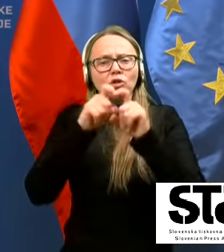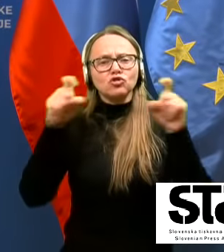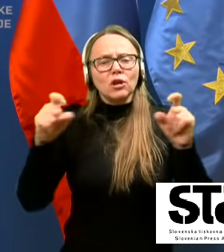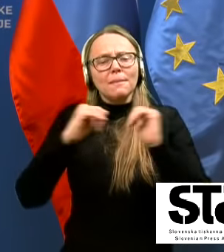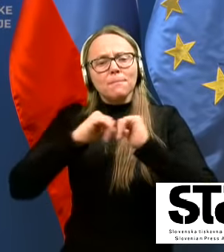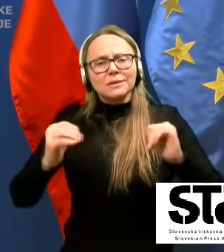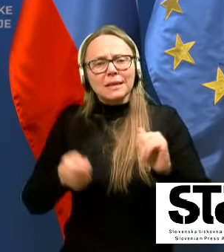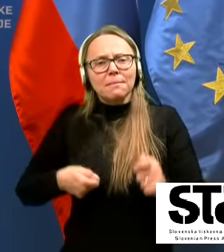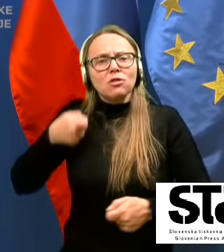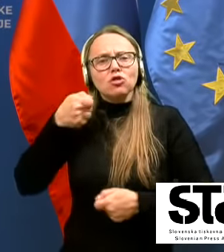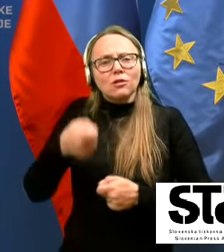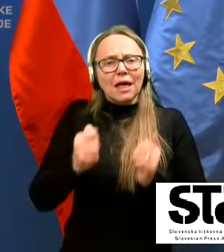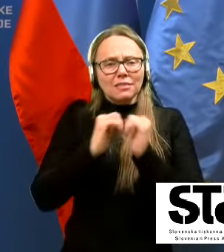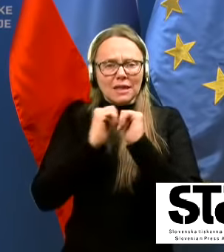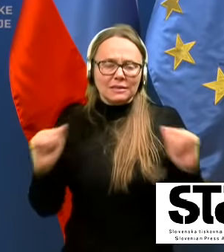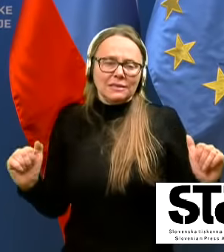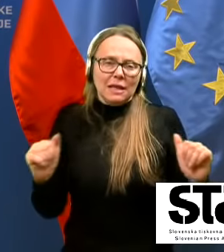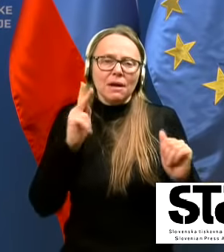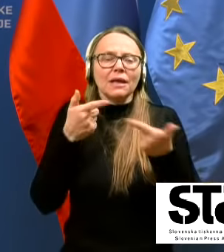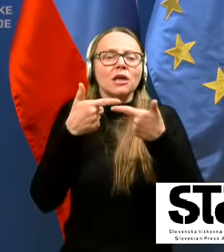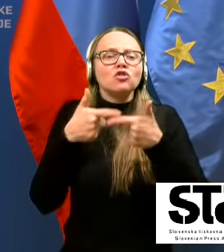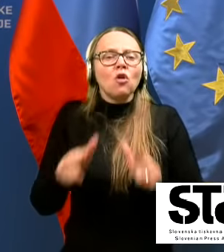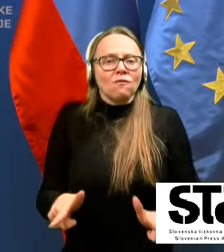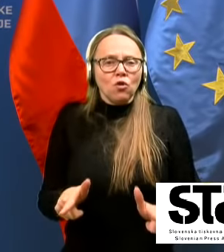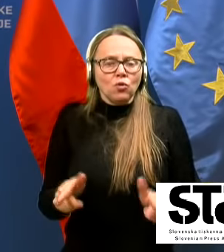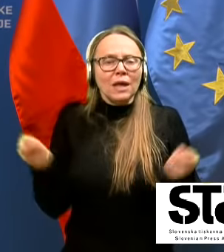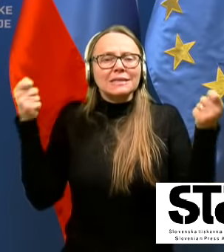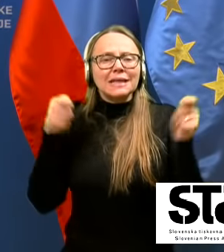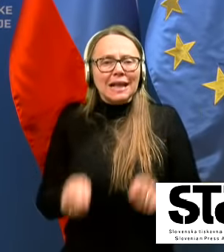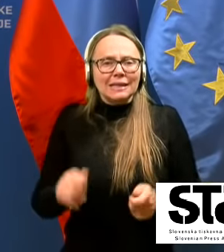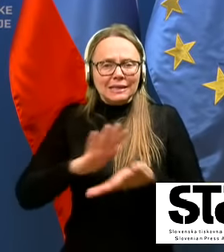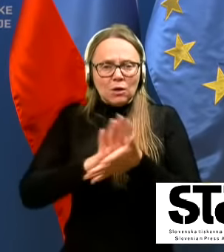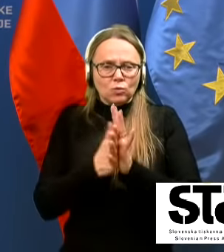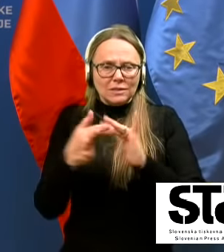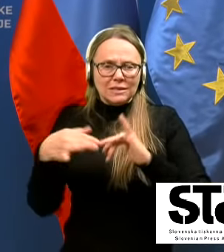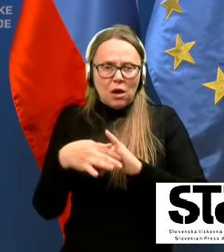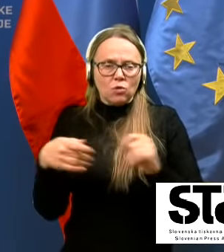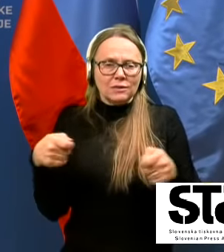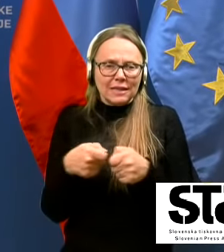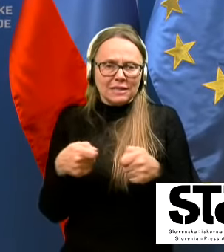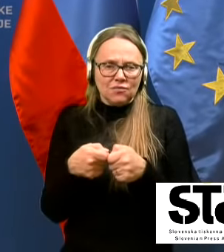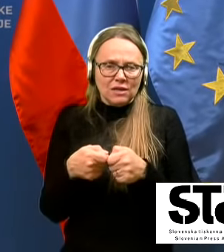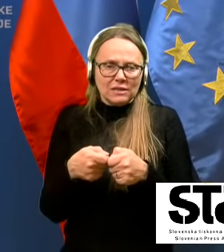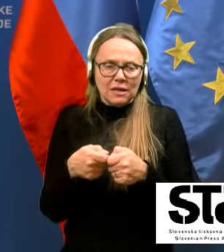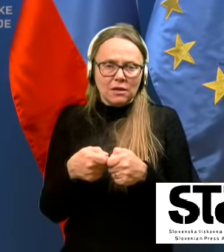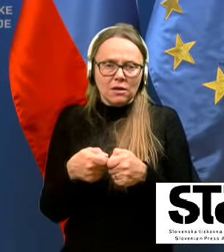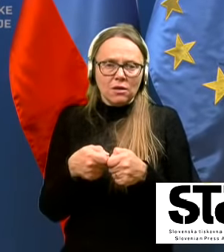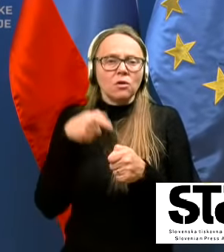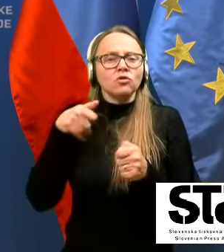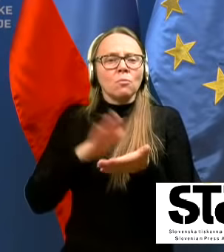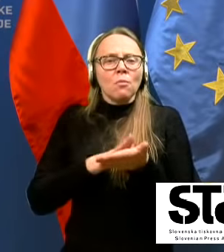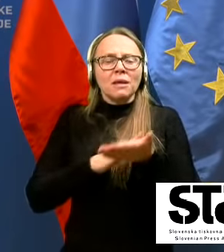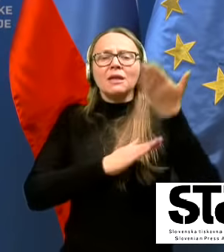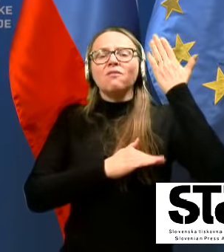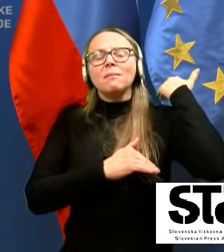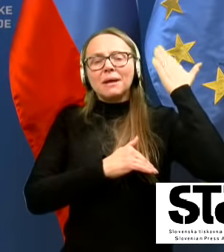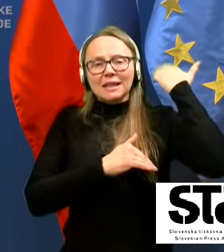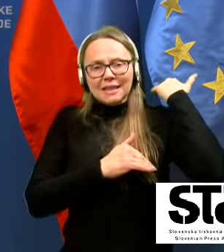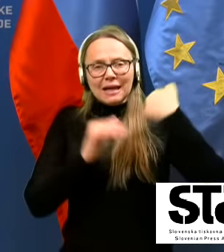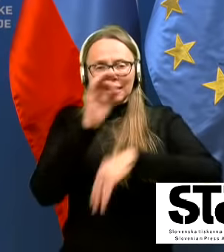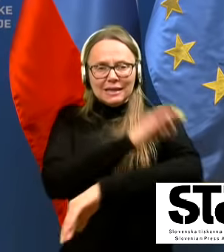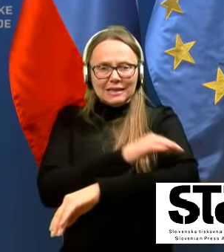bilo posebej dodana izjema, ki dovoljuje sklenitev zakonske zveze. Torej v preteklih